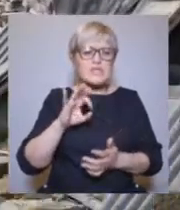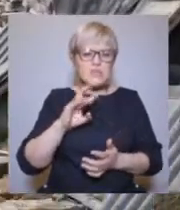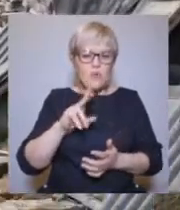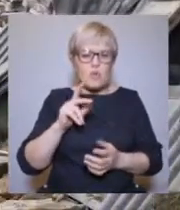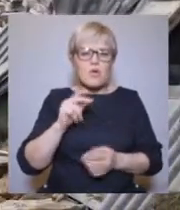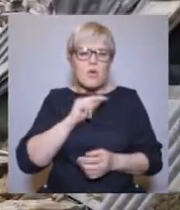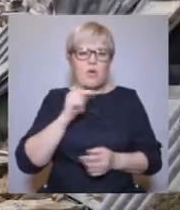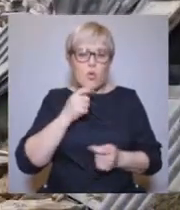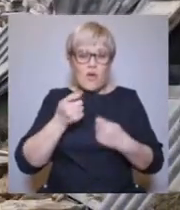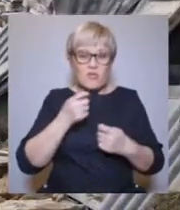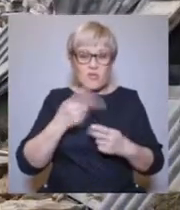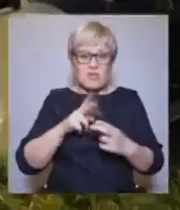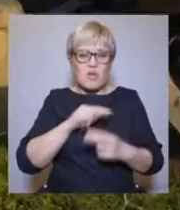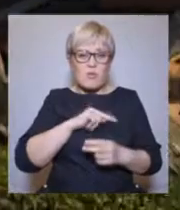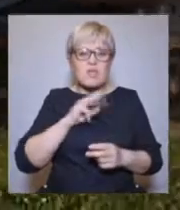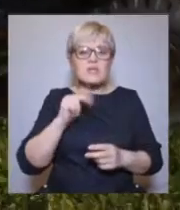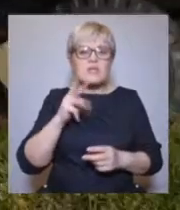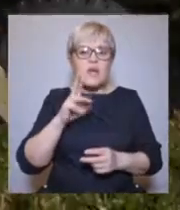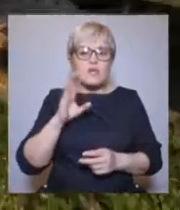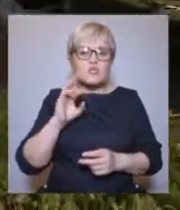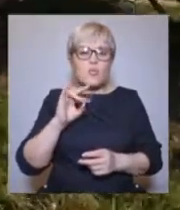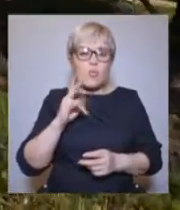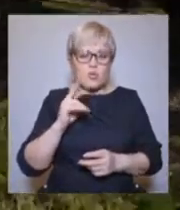исторических наук Татьяна Собольникова.